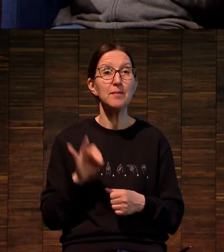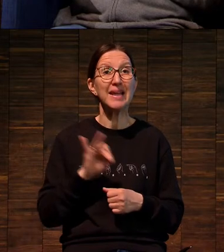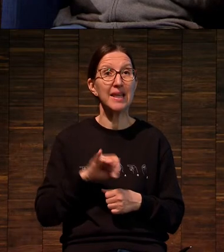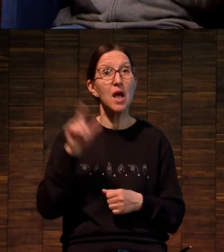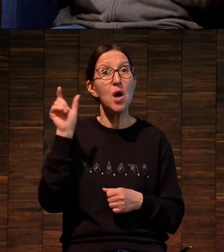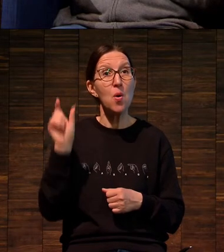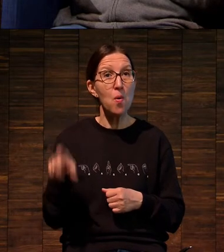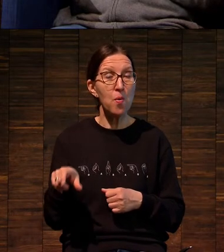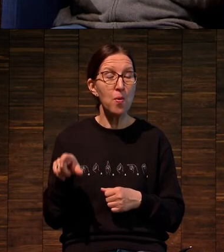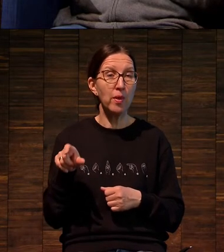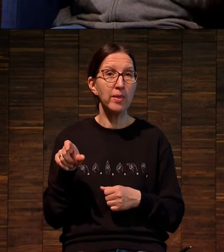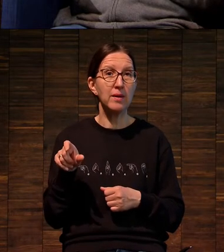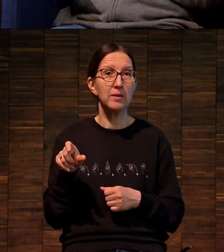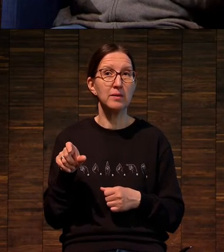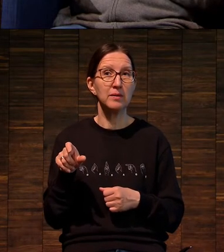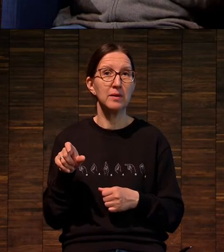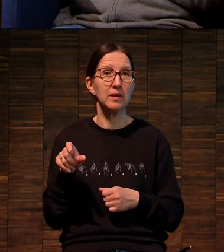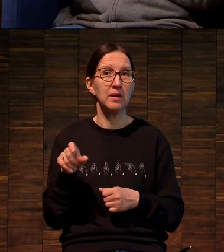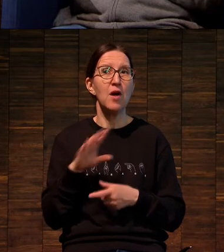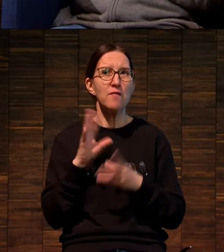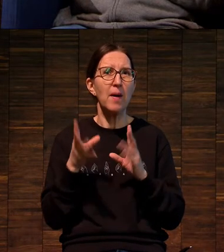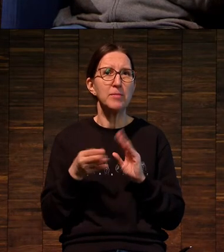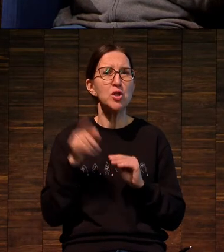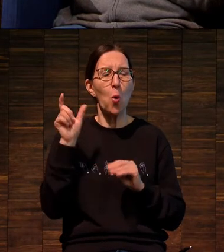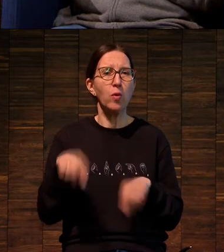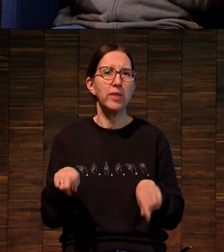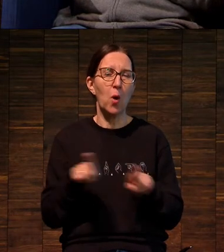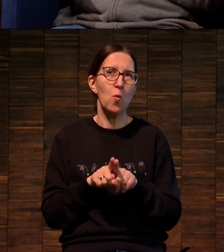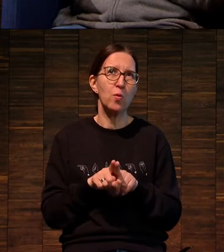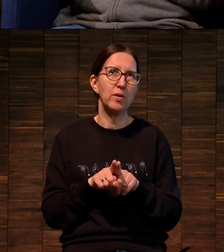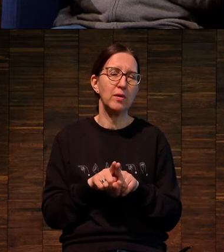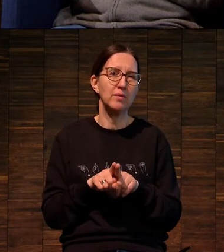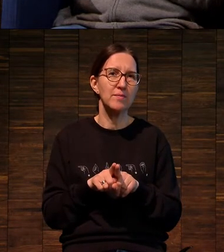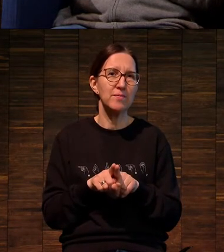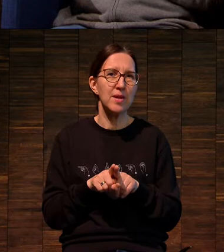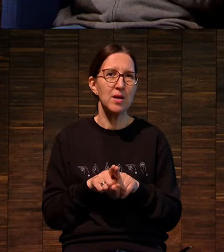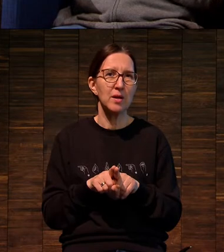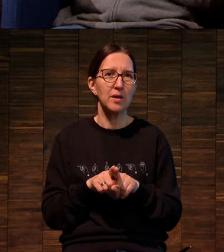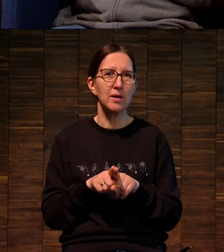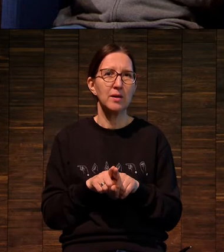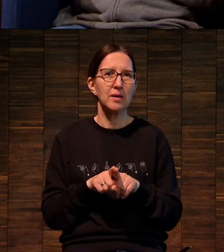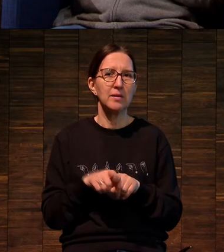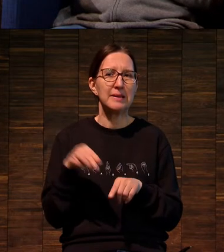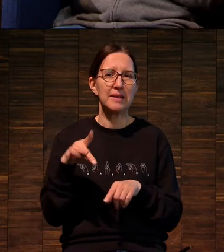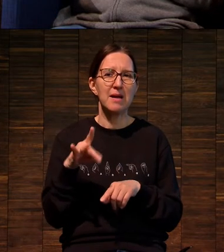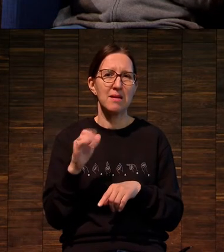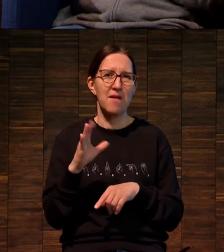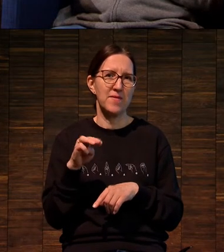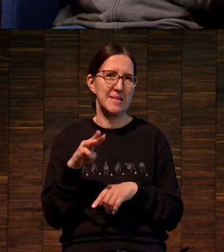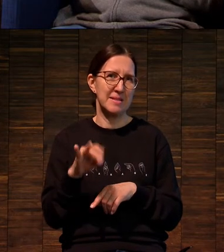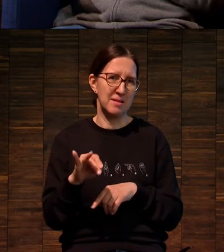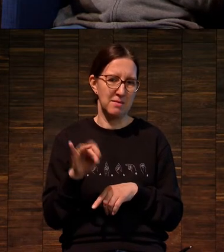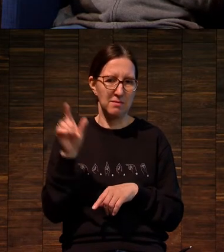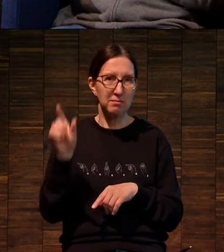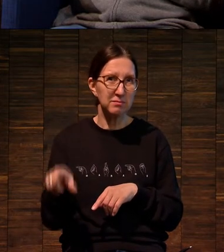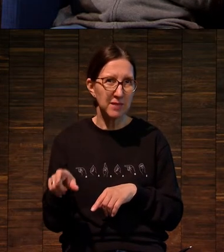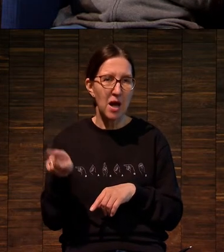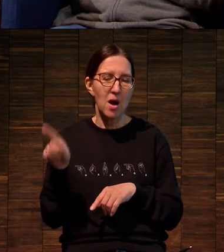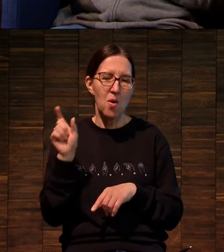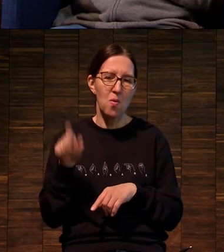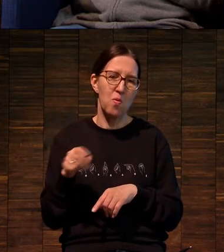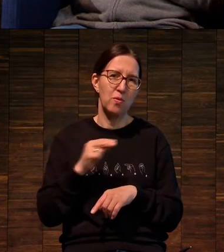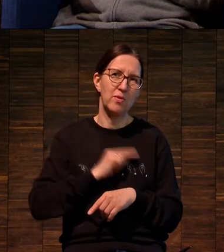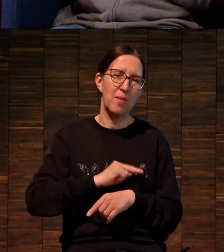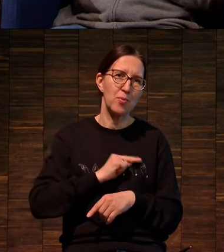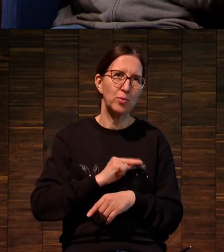который работает, вообще он такой персонаж, он травести, он работает в очень